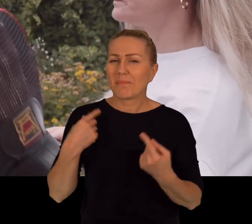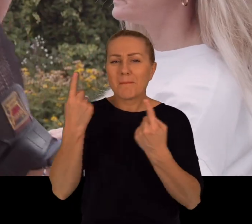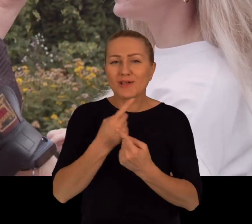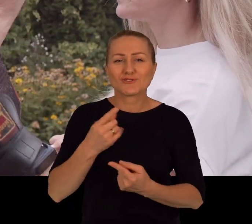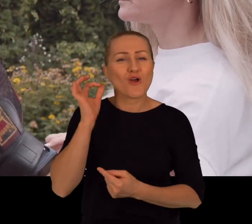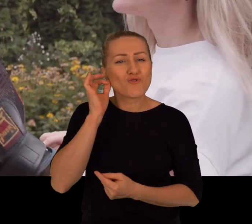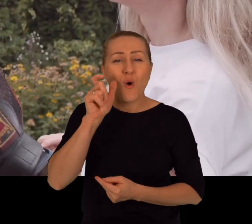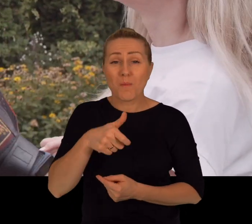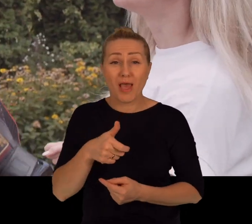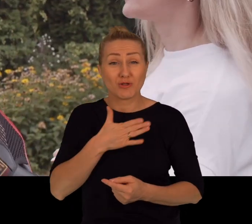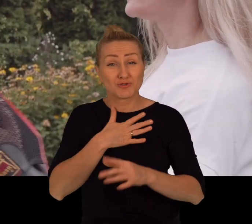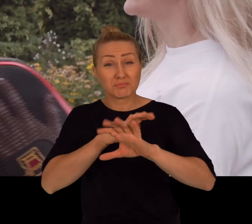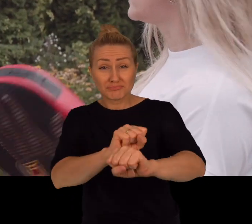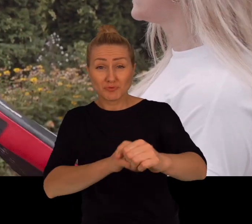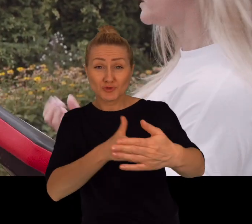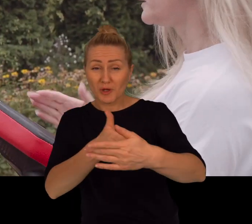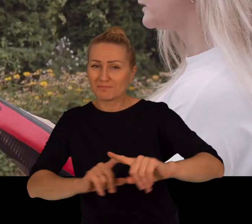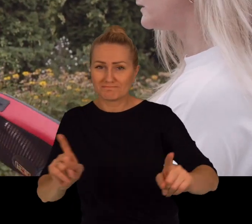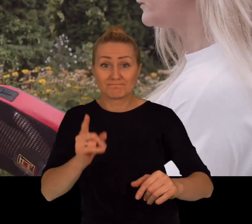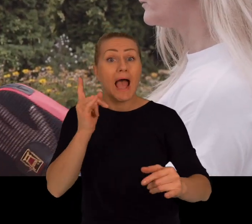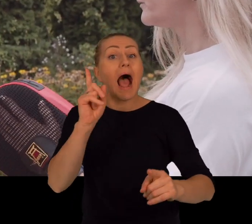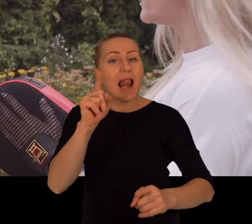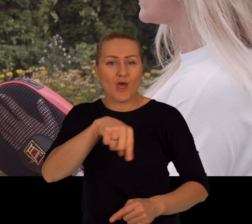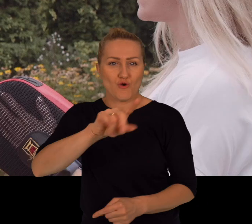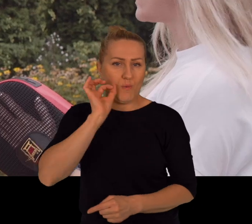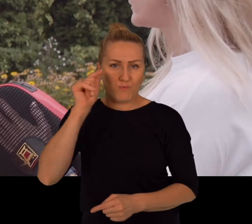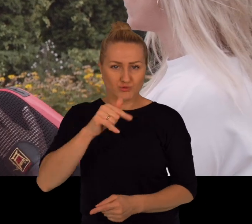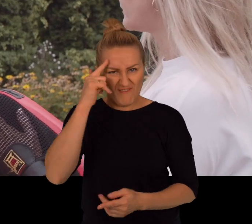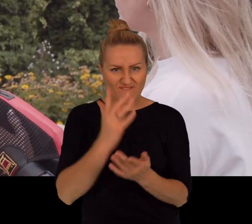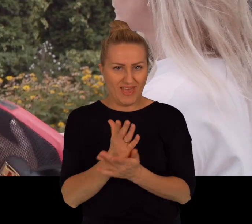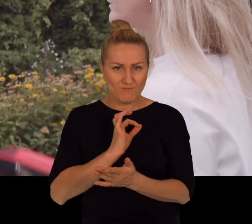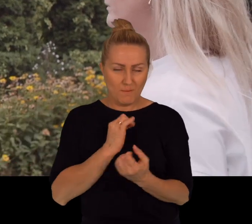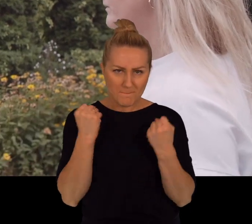Myślę, że kobiety są nie do zatrzymania. Jeśli uwierzą w swoją moc.